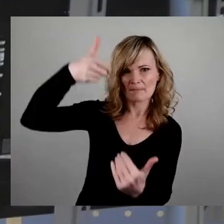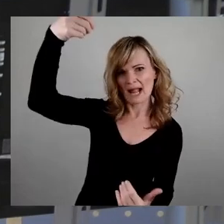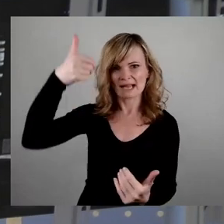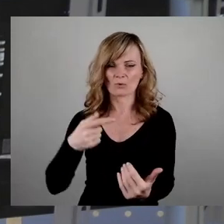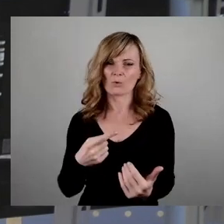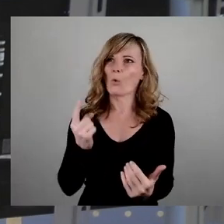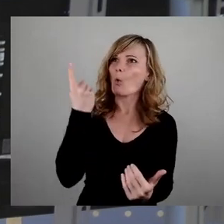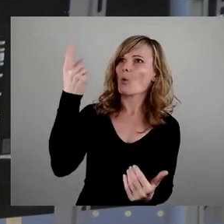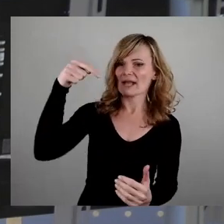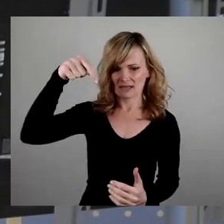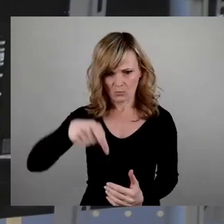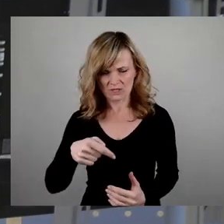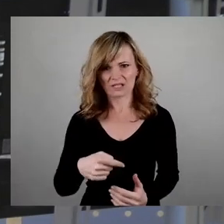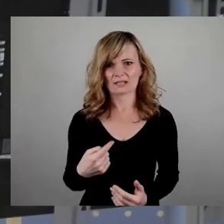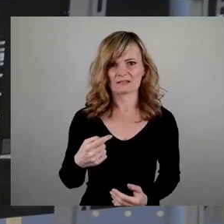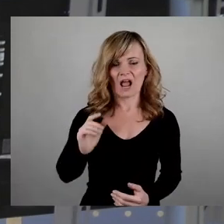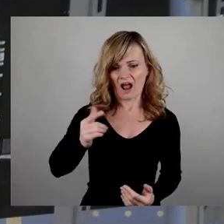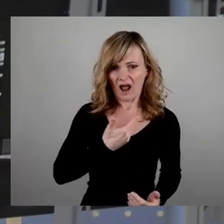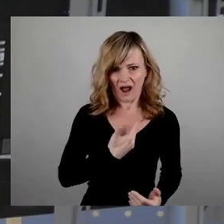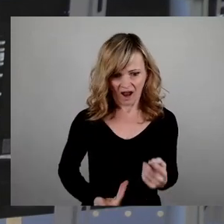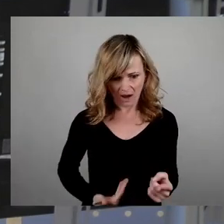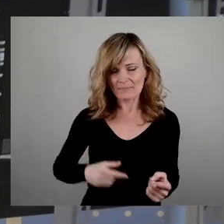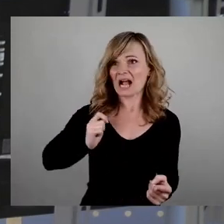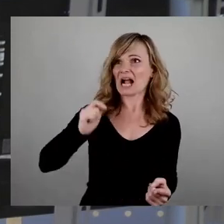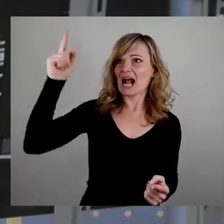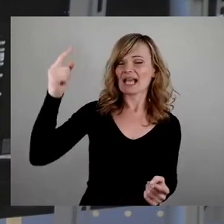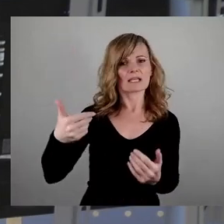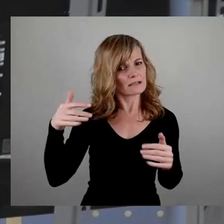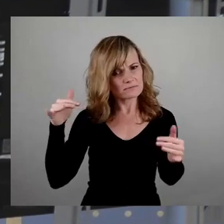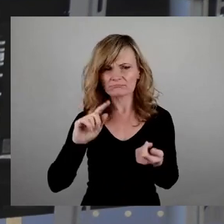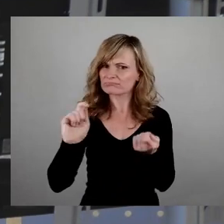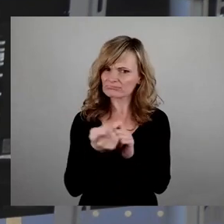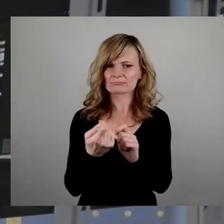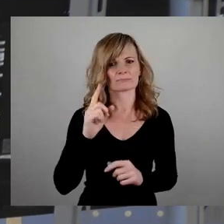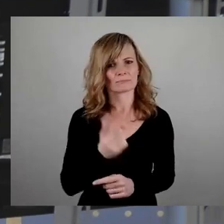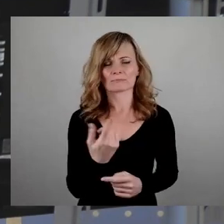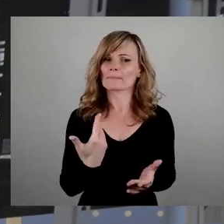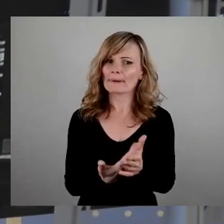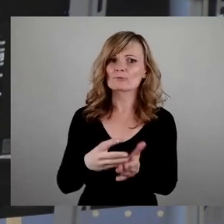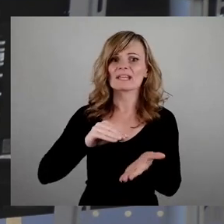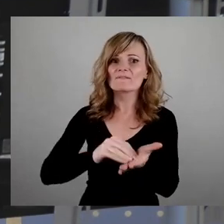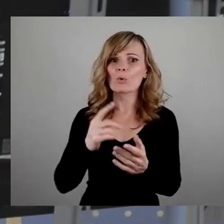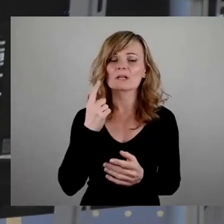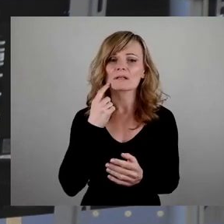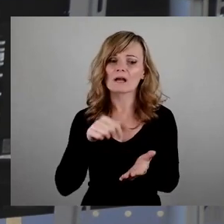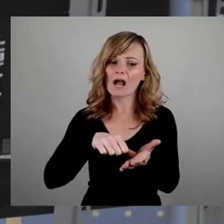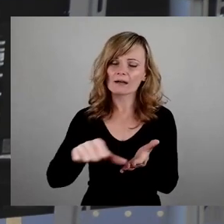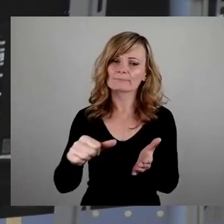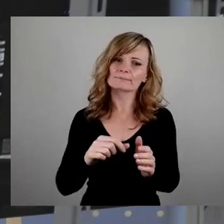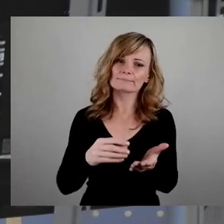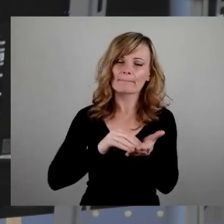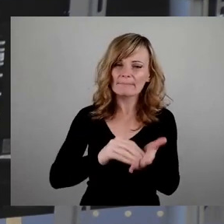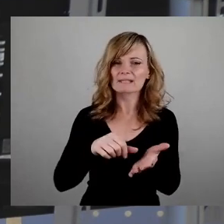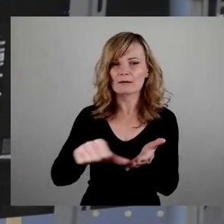entgegenwirkt, führt über die Schaffung bezahlbaren Wohnraums. Günstiger und umweltschonender Nahverkehr gehört